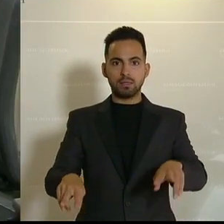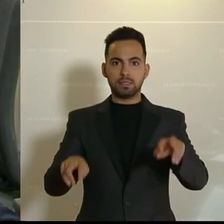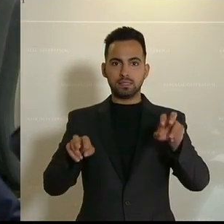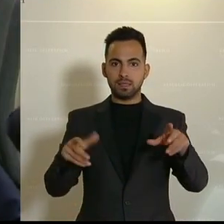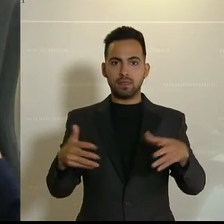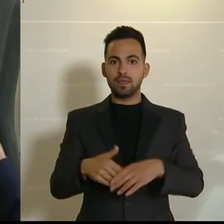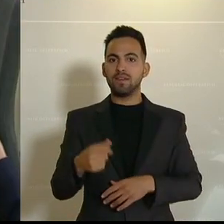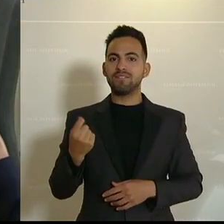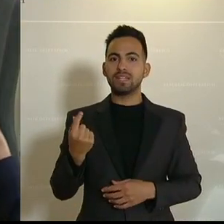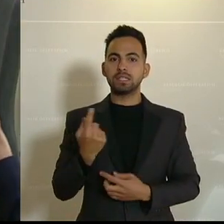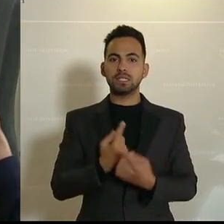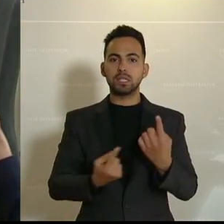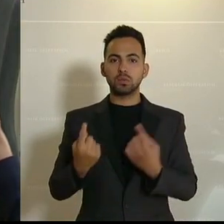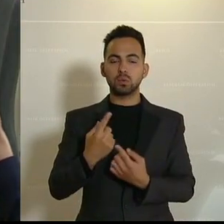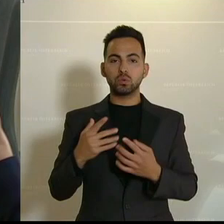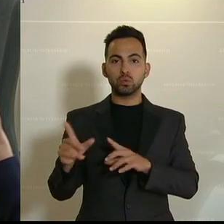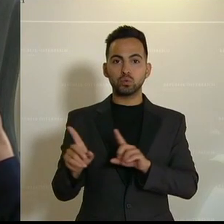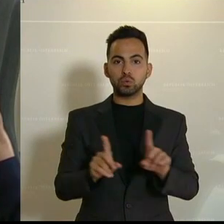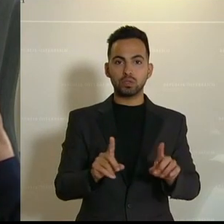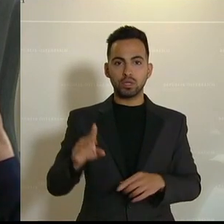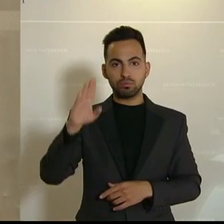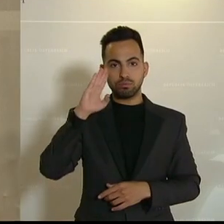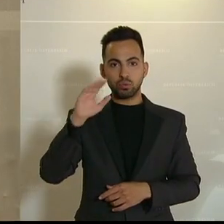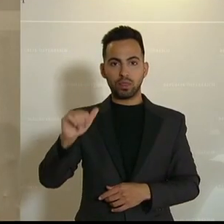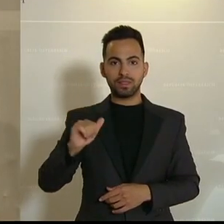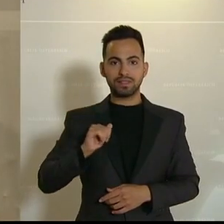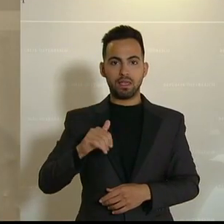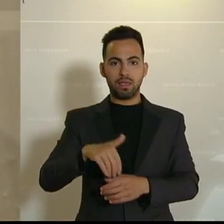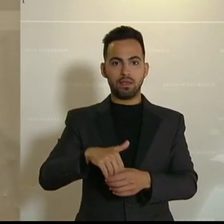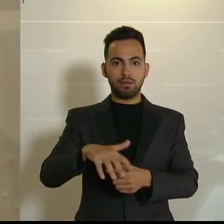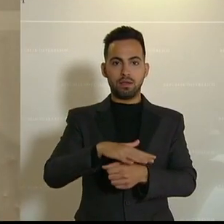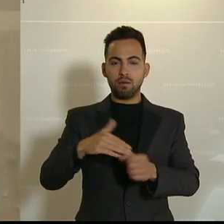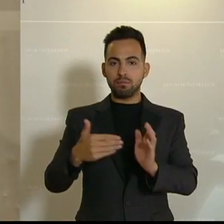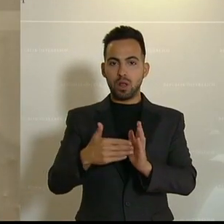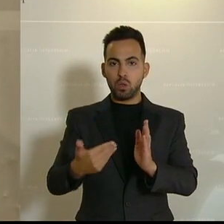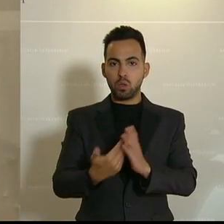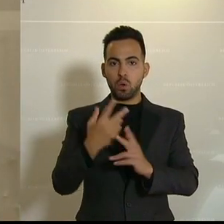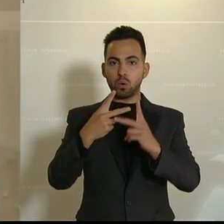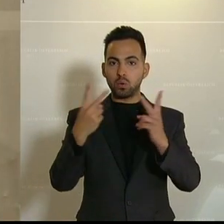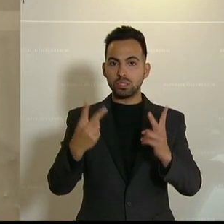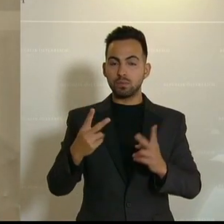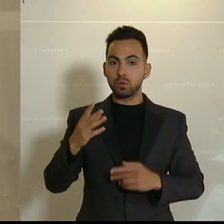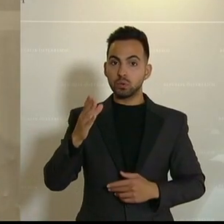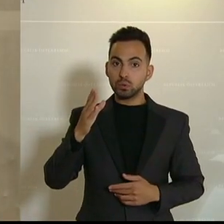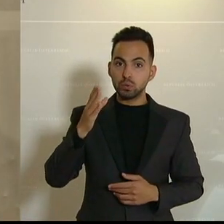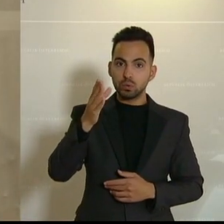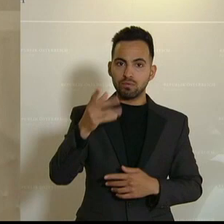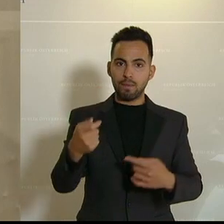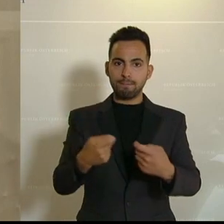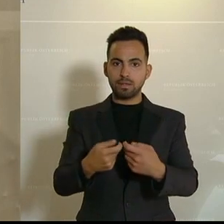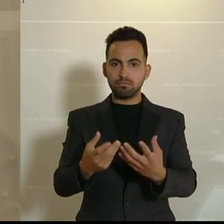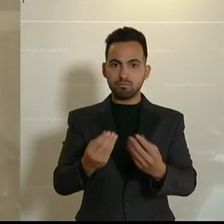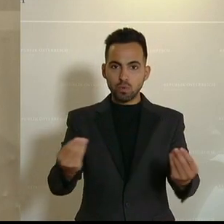Die finanzielle Situation und der Zustand des Bundesheeres erfordern neue Konzepte für ein zukunftsträchtiges,